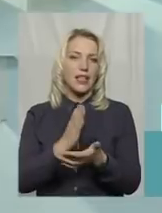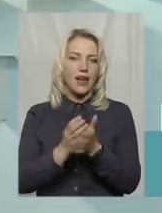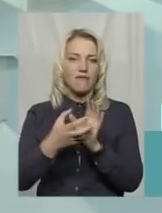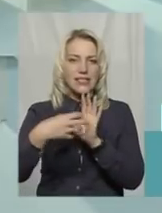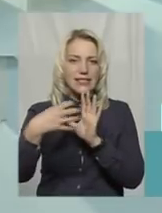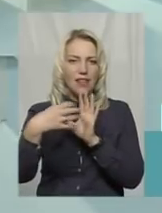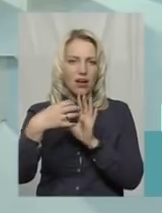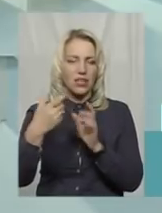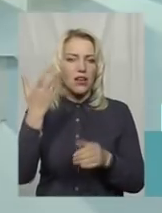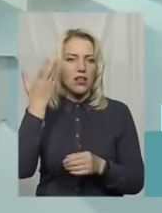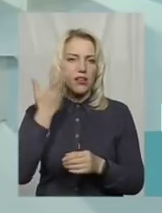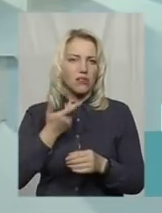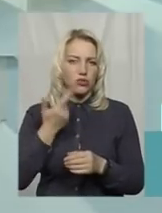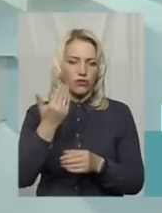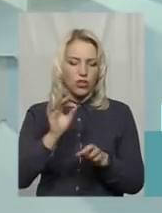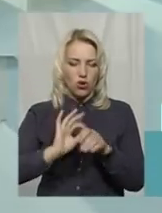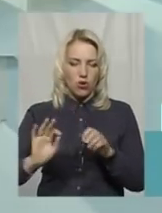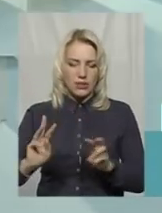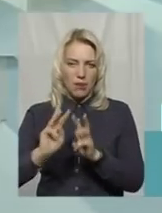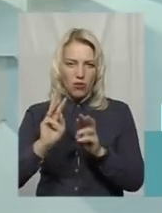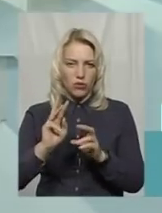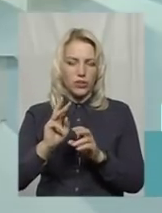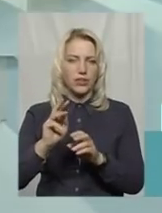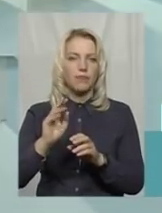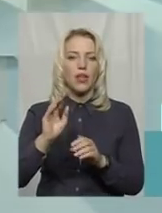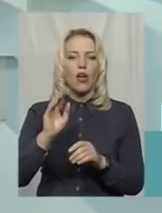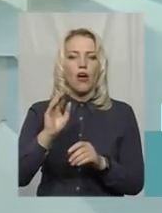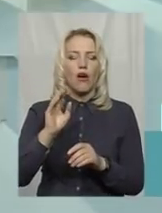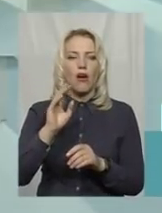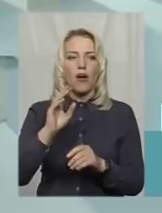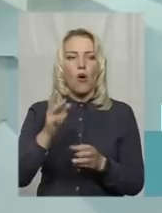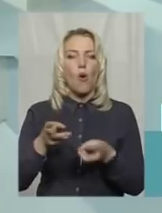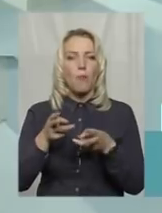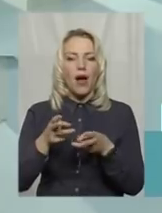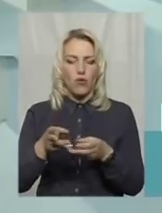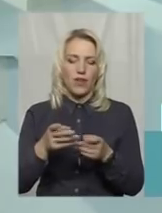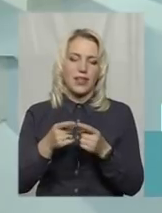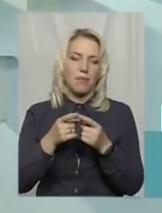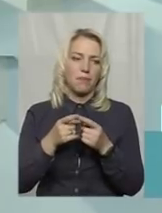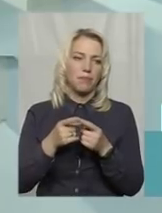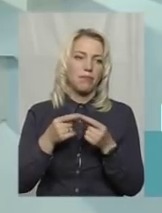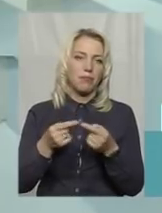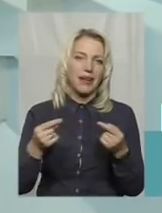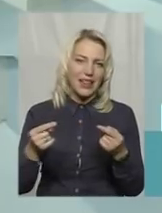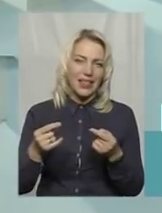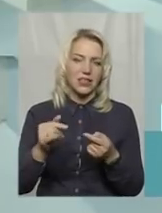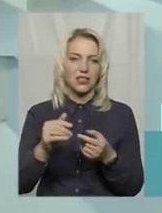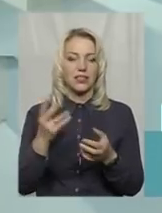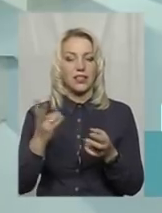коли розпалюєте водонагрівач, опалювальний прилад. Як правило, спочатку